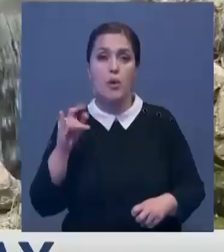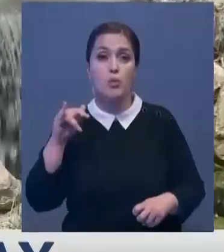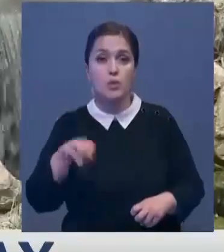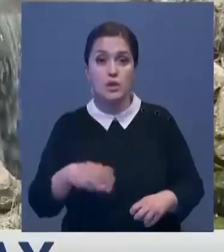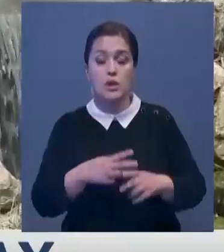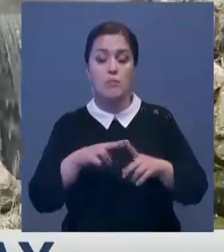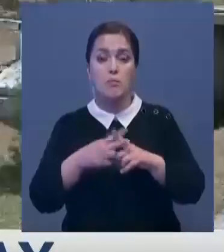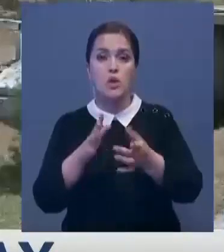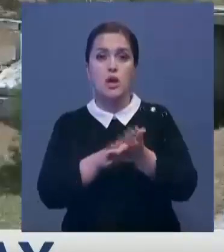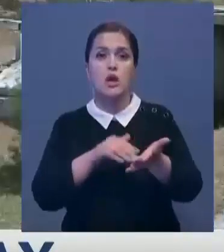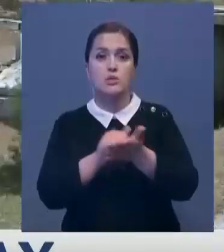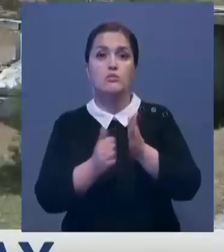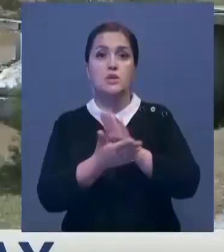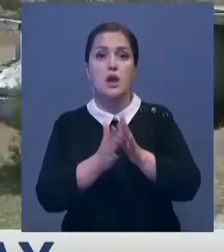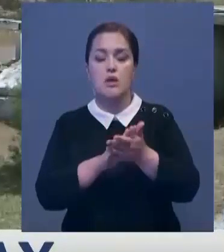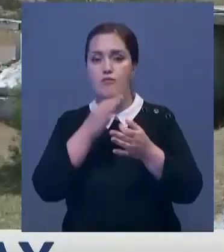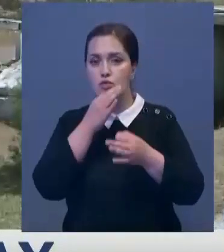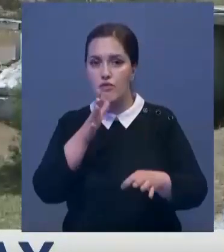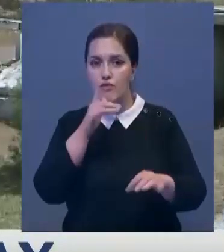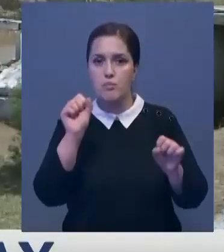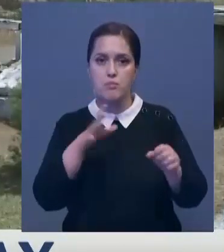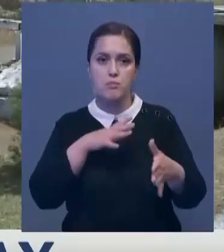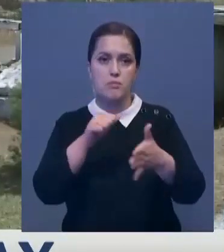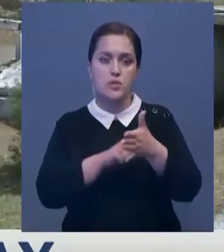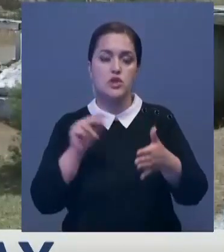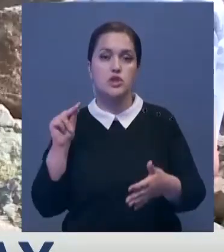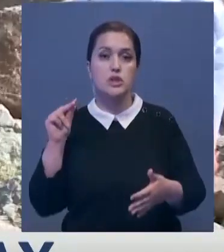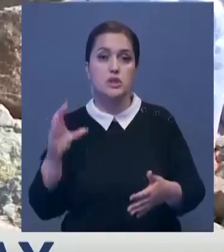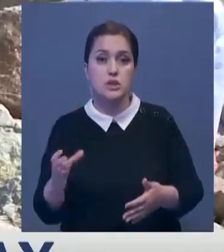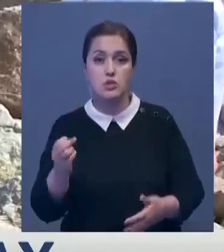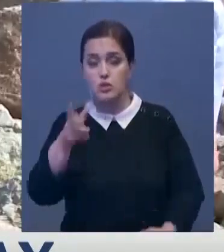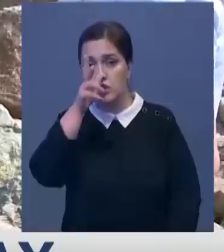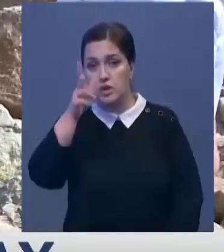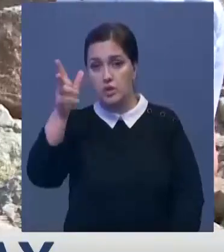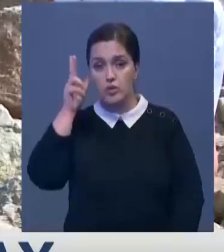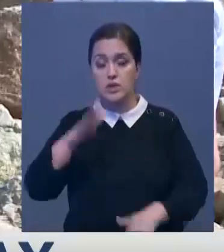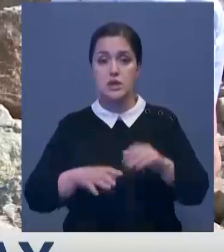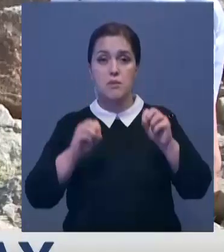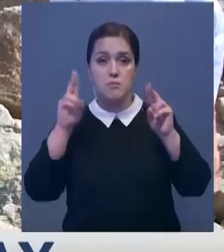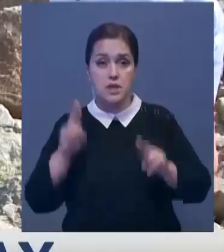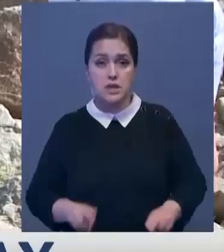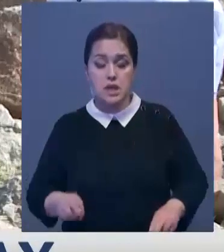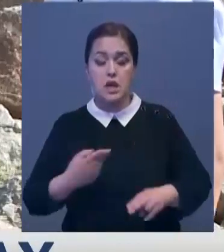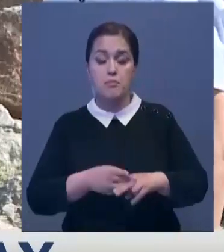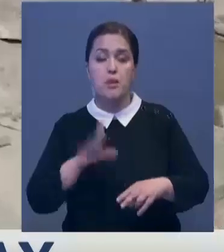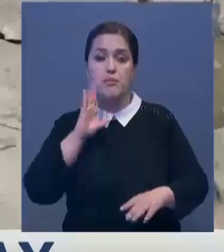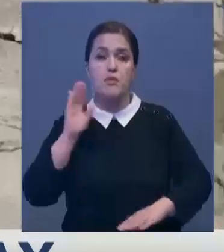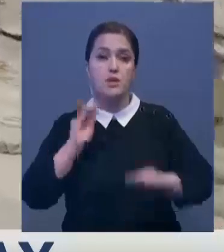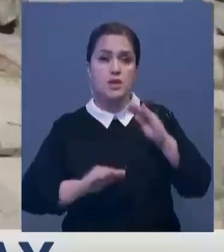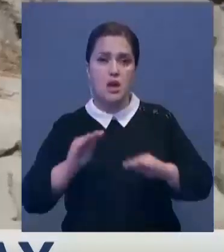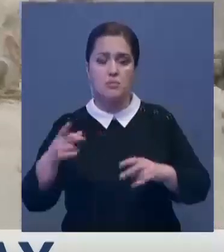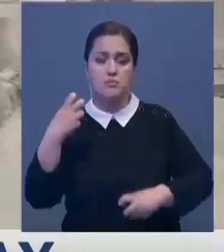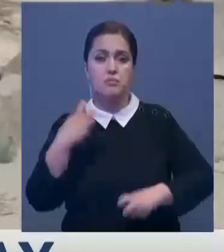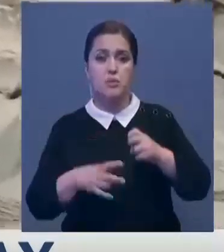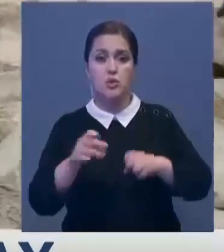в полуразрушенном состоянии. В любой момент может стать причиной ЧАЭС. Еще три года назад специалисты признали гидросооружение аварийным.